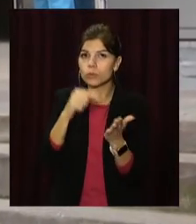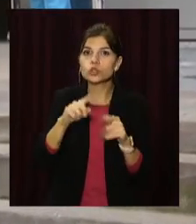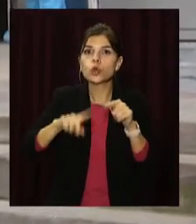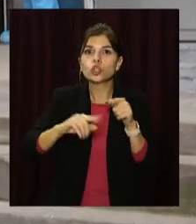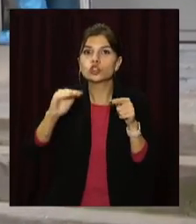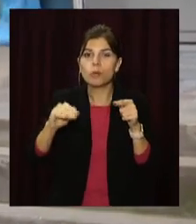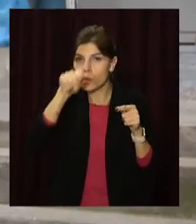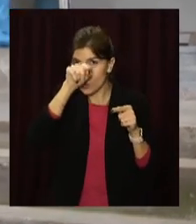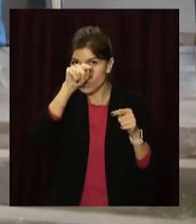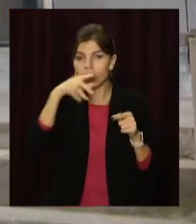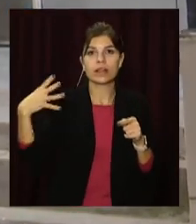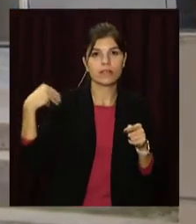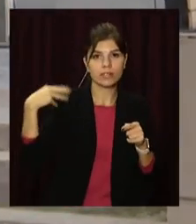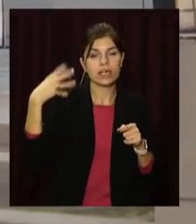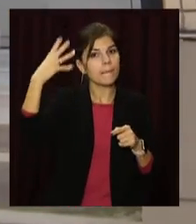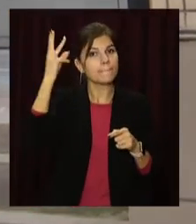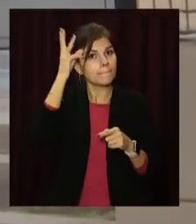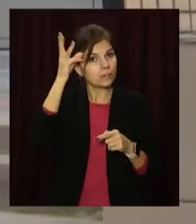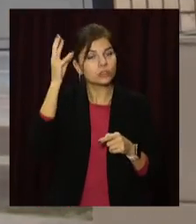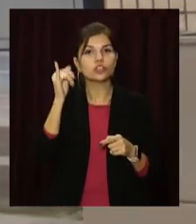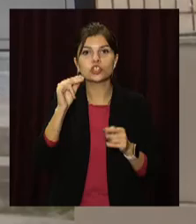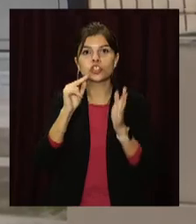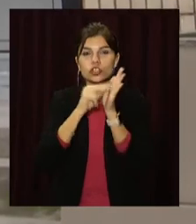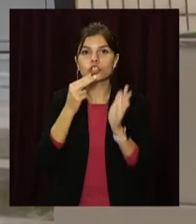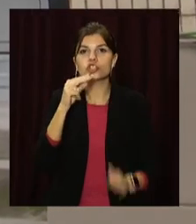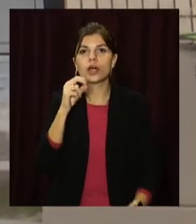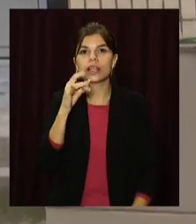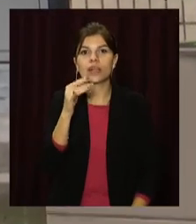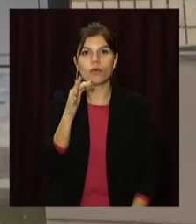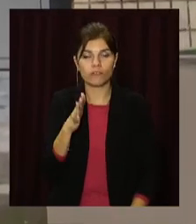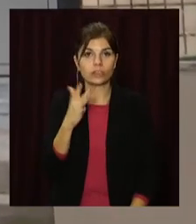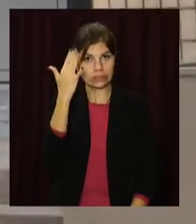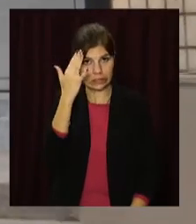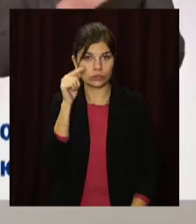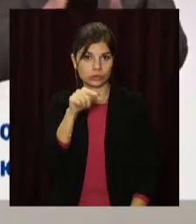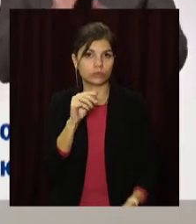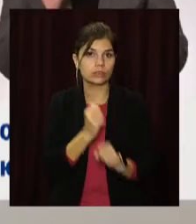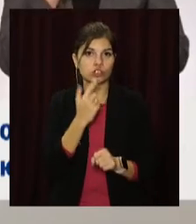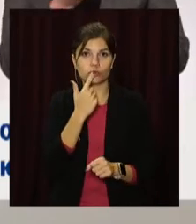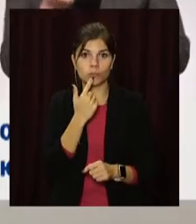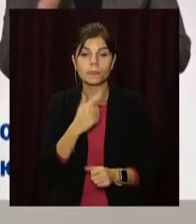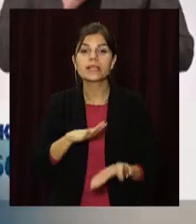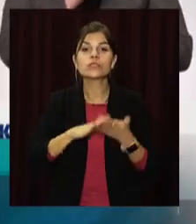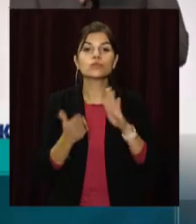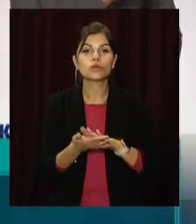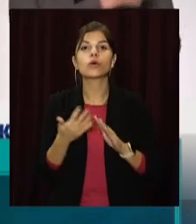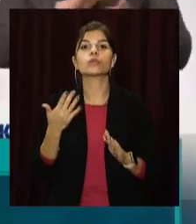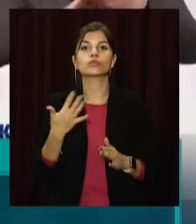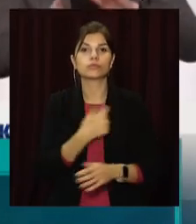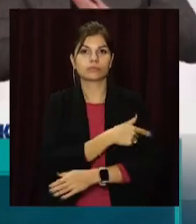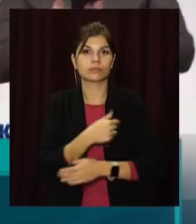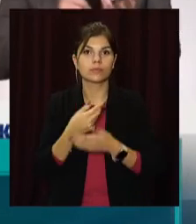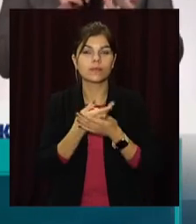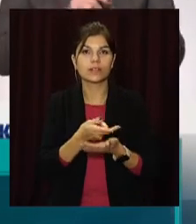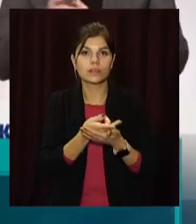Житомирська, Луганська, Львівська, Хмельницька та Чернігівська області. Ситуація із кількістю госпіталізованих